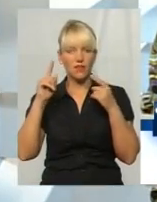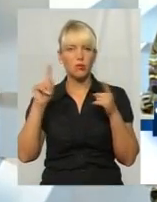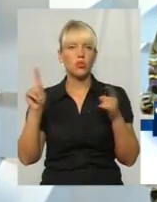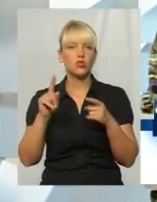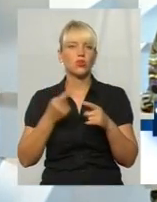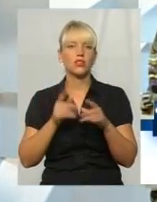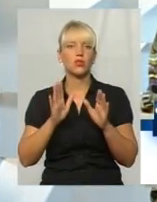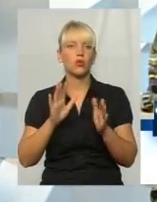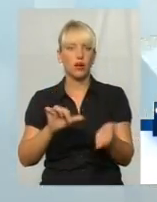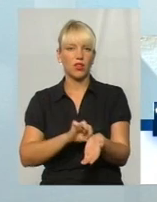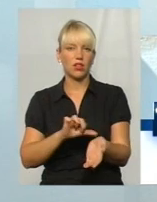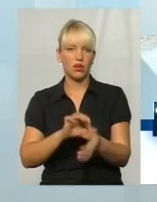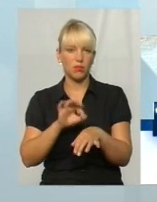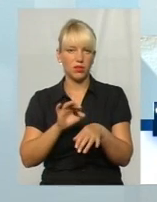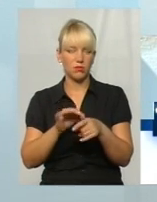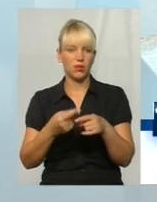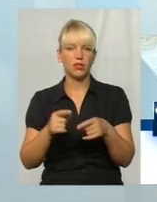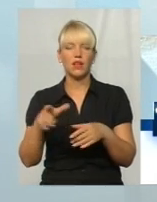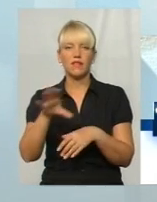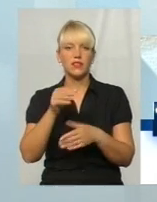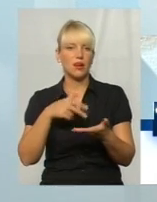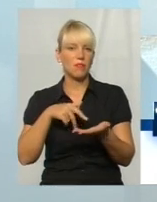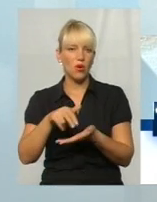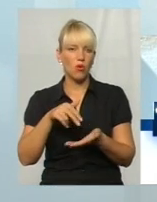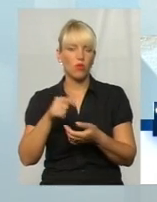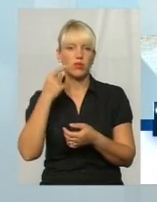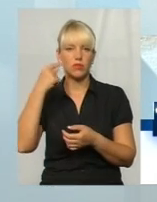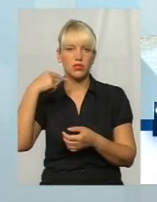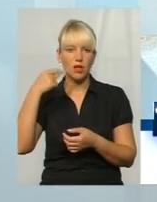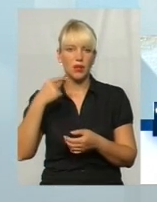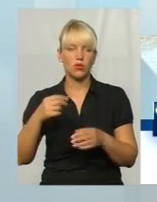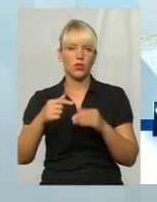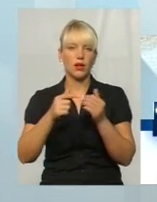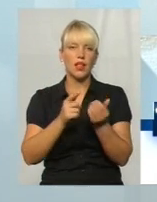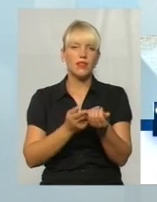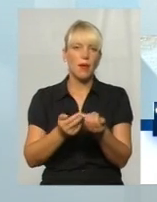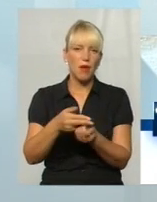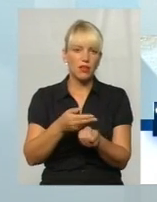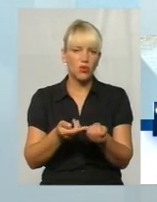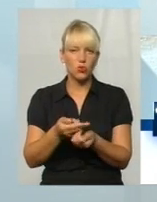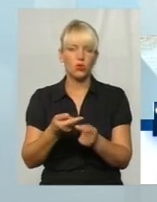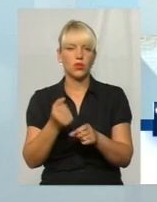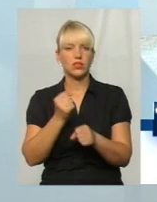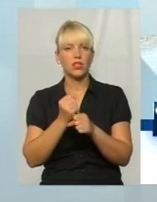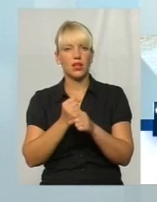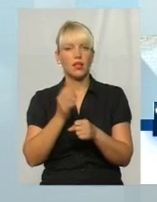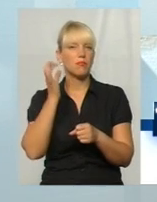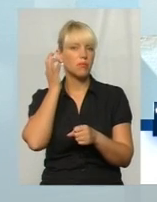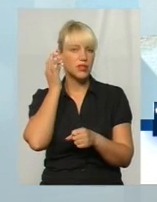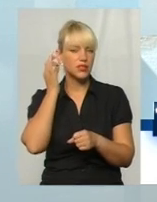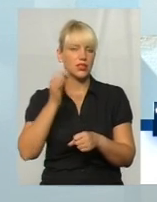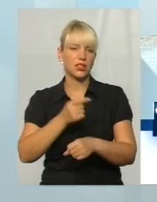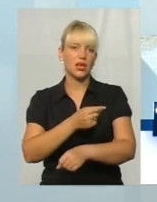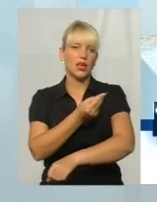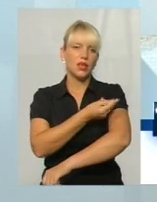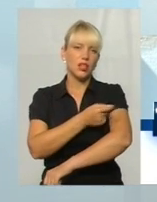стоматологів, ми всі входимо на маникюр, на педикюр, з жінчиною, маю ввиду. Ходимо, ми робимо пірсінги, татуїровки. Звісно, це все